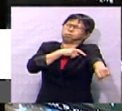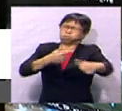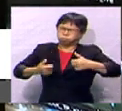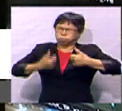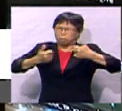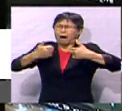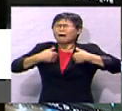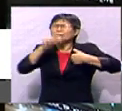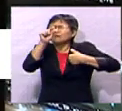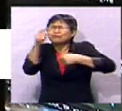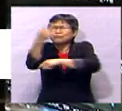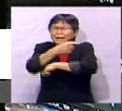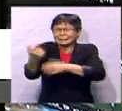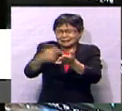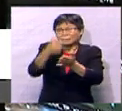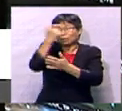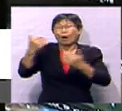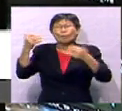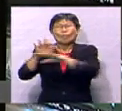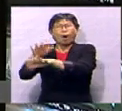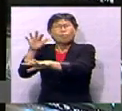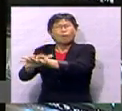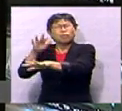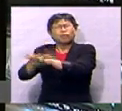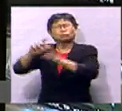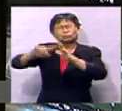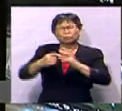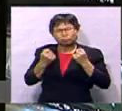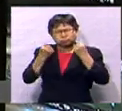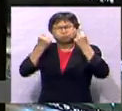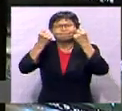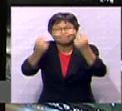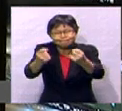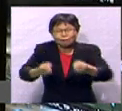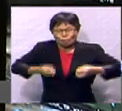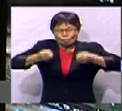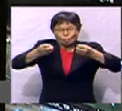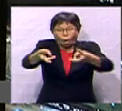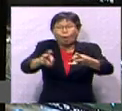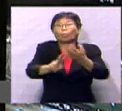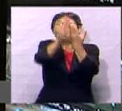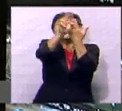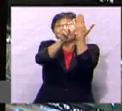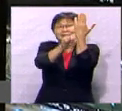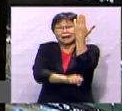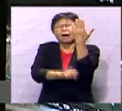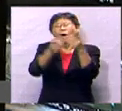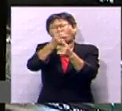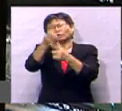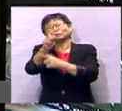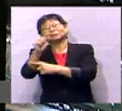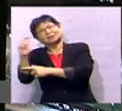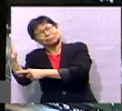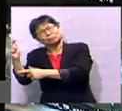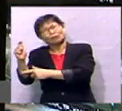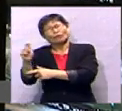hari sahaja lagi ini. Menyaksikan orang ramai sudah pun memasuki Leburaya Utara Selatan maupun Pantai